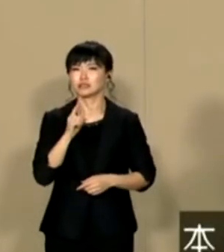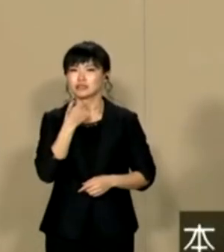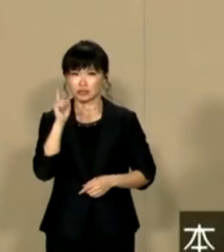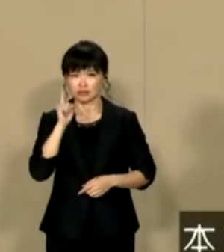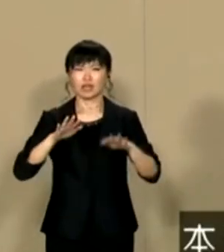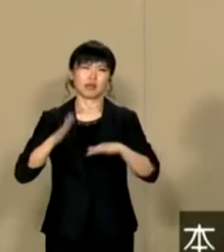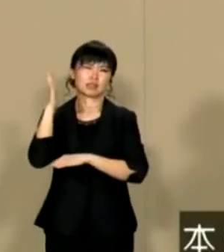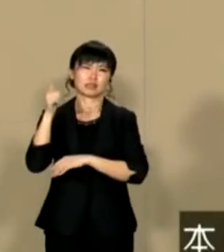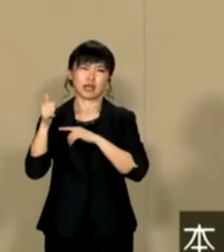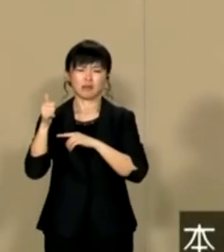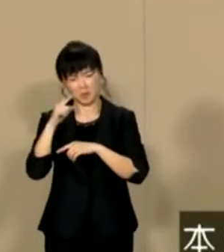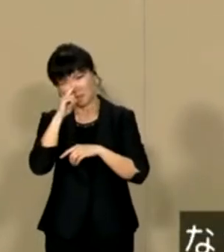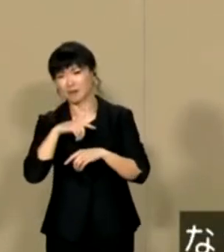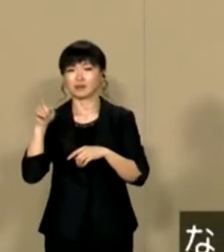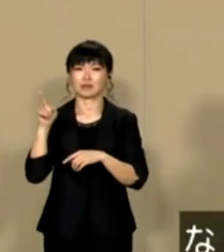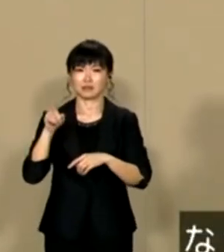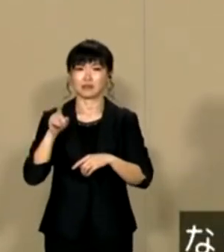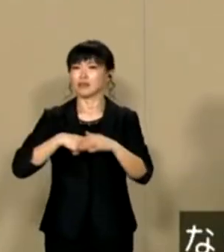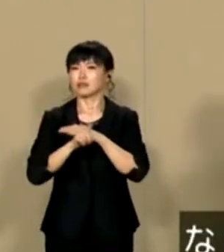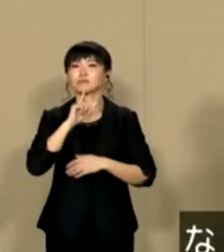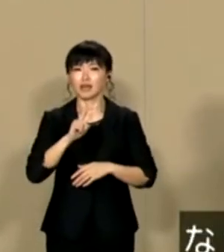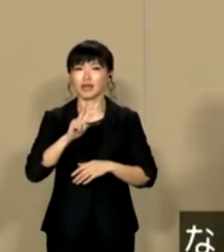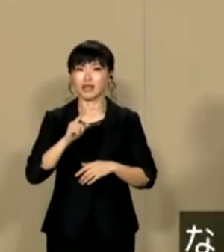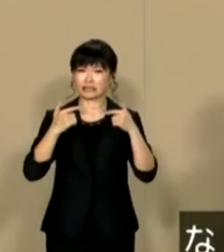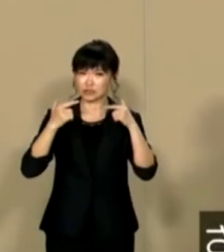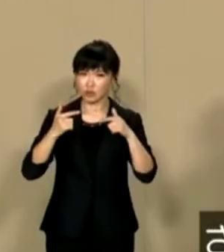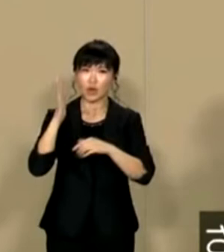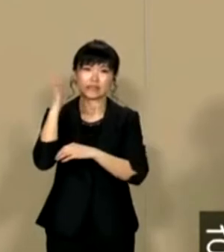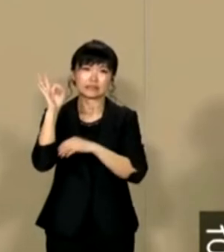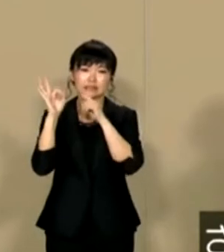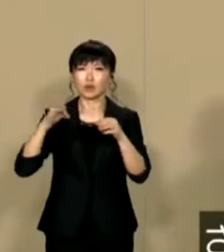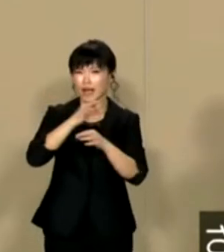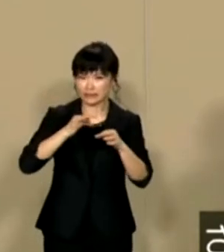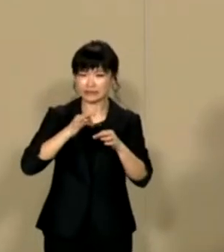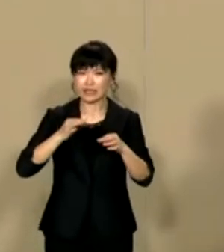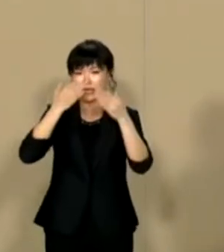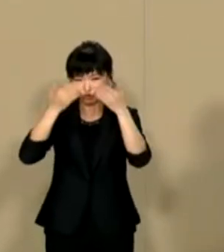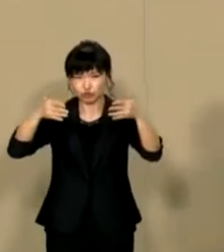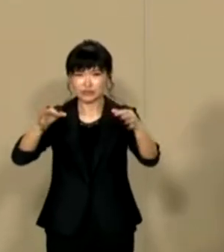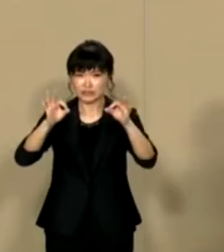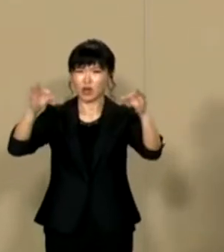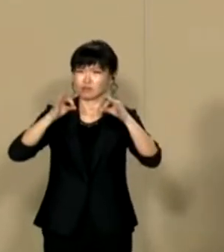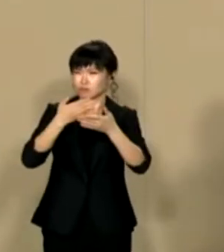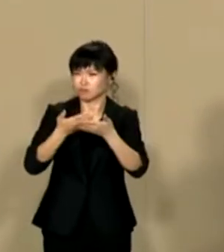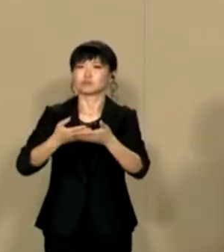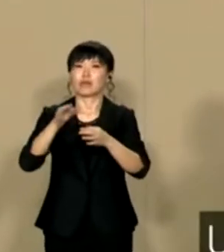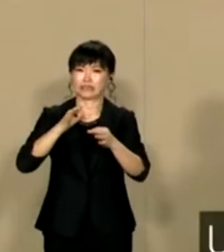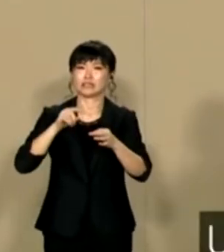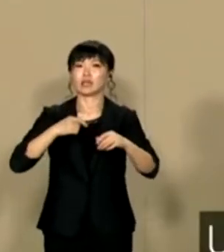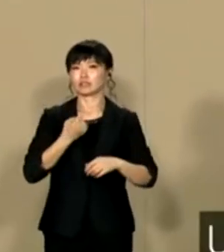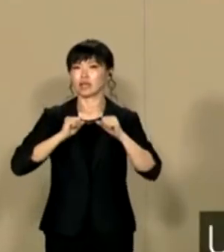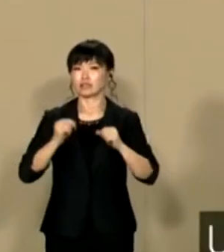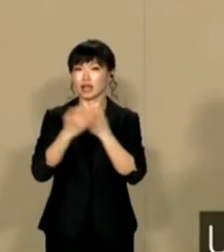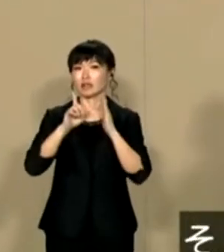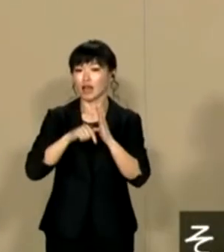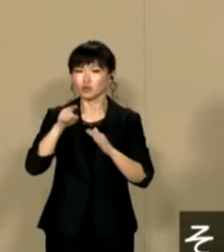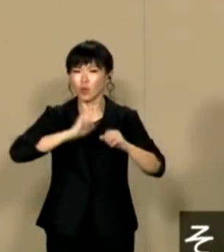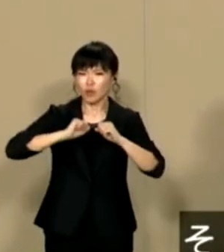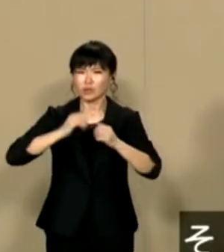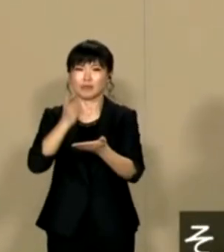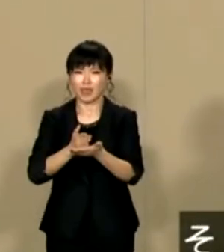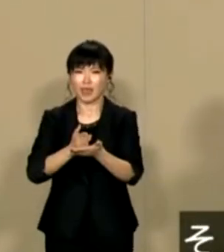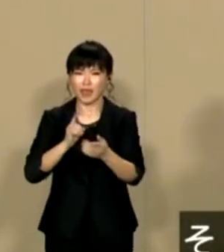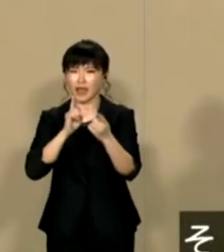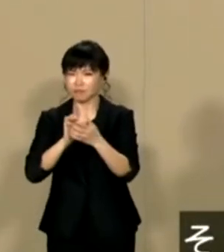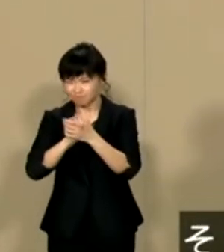今の政治家たちは本当にく聞いた政治家だとか多すると思いますなぜかと言いますと常に政治資金パーティーさらに寄附金を募集そんな小敷行為がすごく私は嫌いです私が政治家になりましたらしっかりとその小敷行為を打破しまして